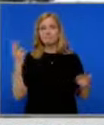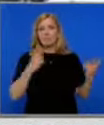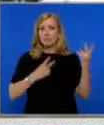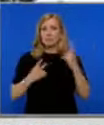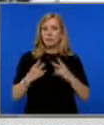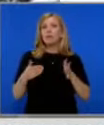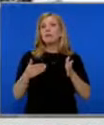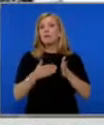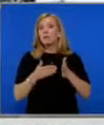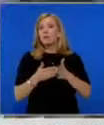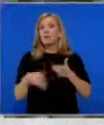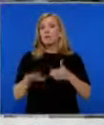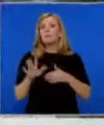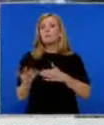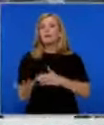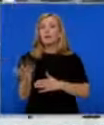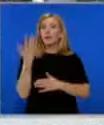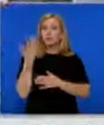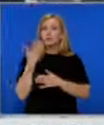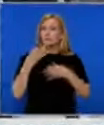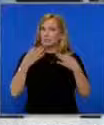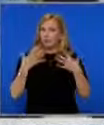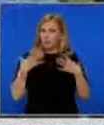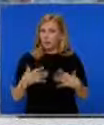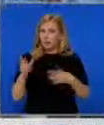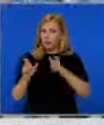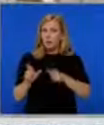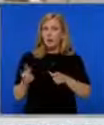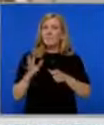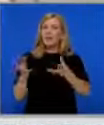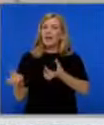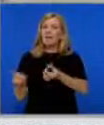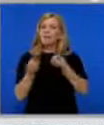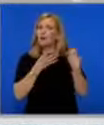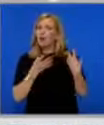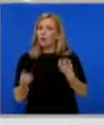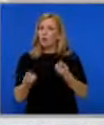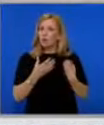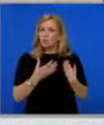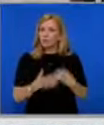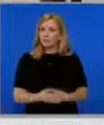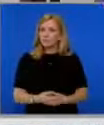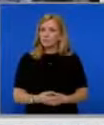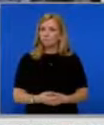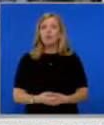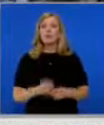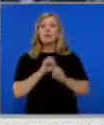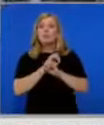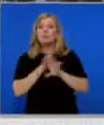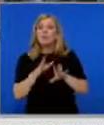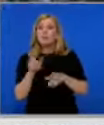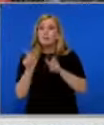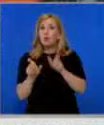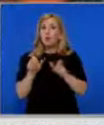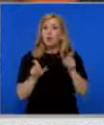Въпреки това над 5000 цивилни и предимно етнически армянци бяха евакуирани днес от руска миротворческа мисия. Съобщава се, че